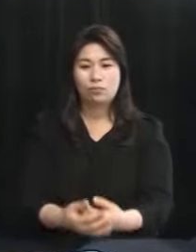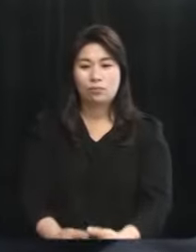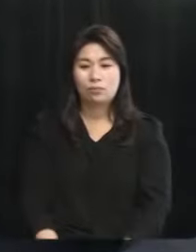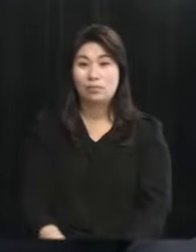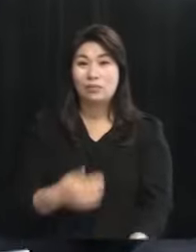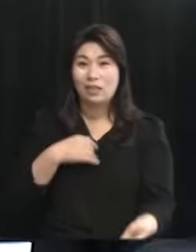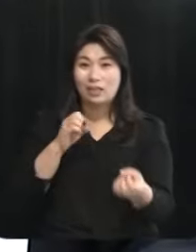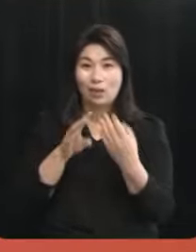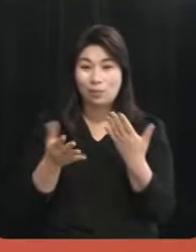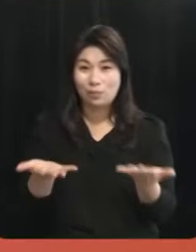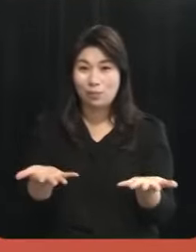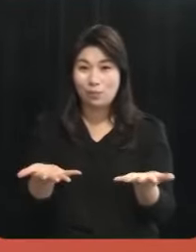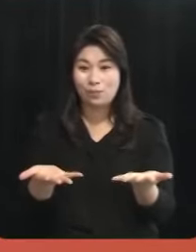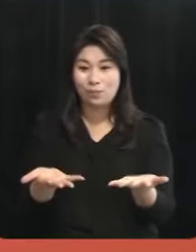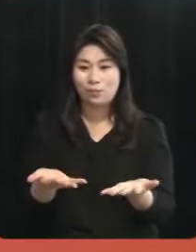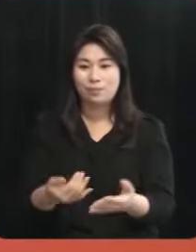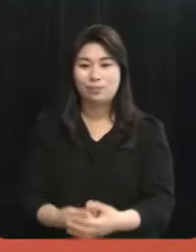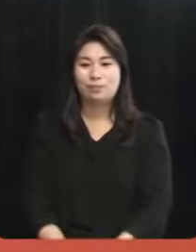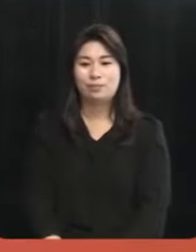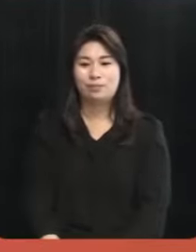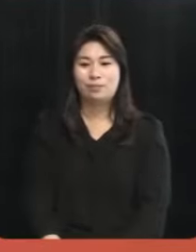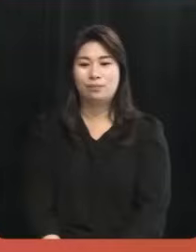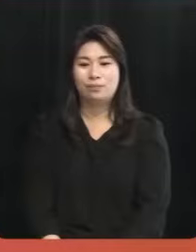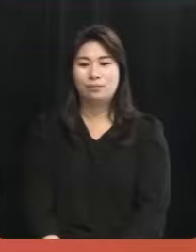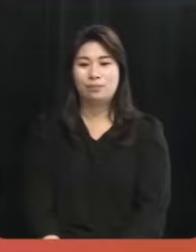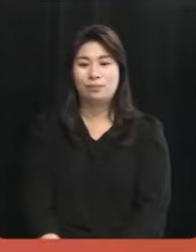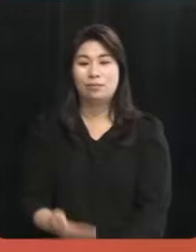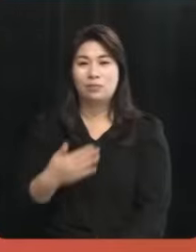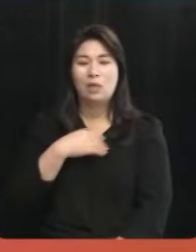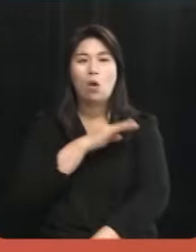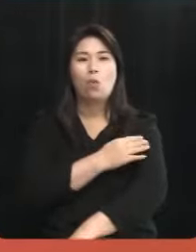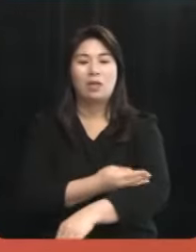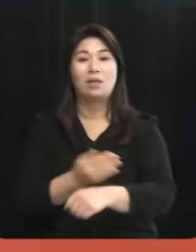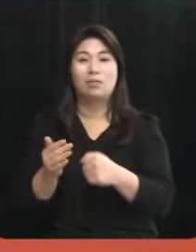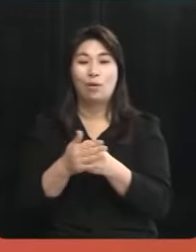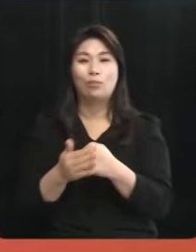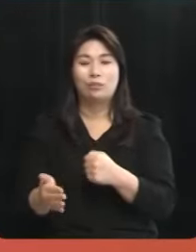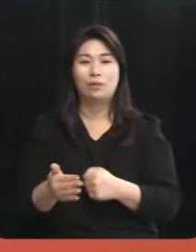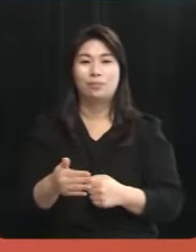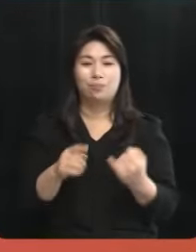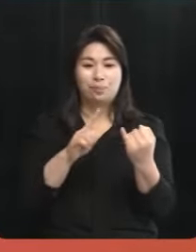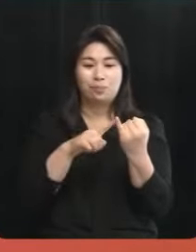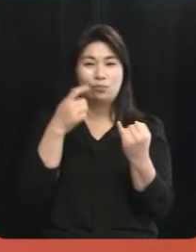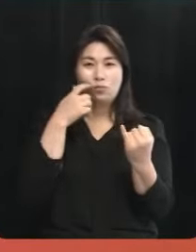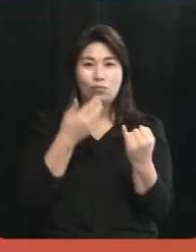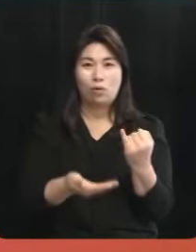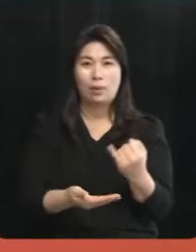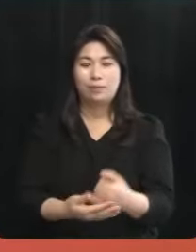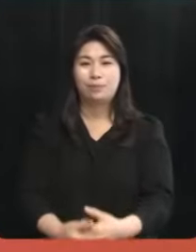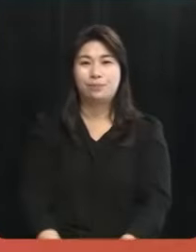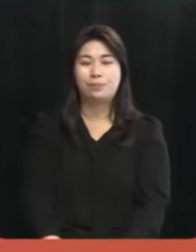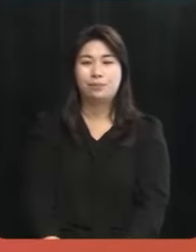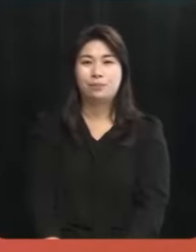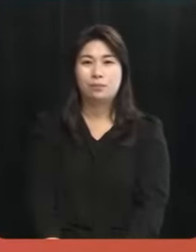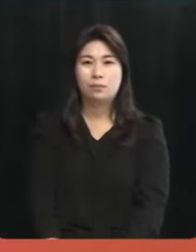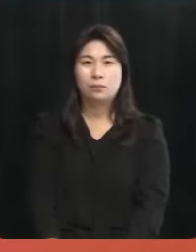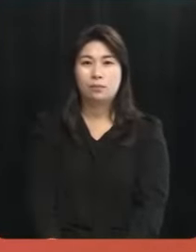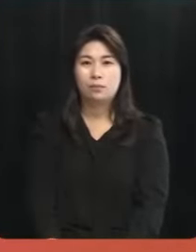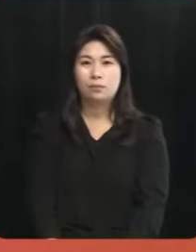질문에 답을 할 수 있는 기회를 주셔야 되는 건 아닌가요? 질문은 저의 주도권 시간이니까요 강순아 후보님 간단한 질문을 하겠습니다